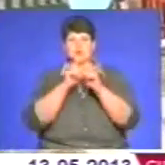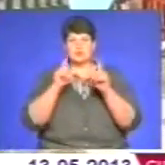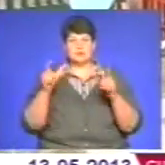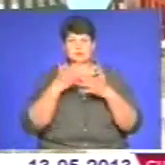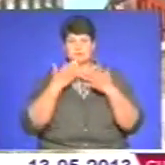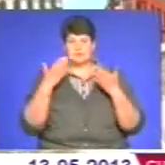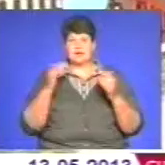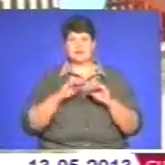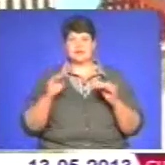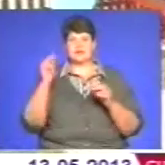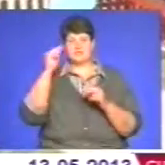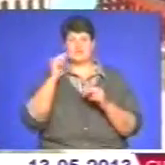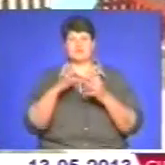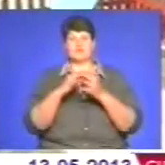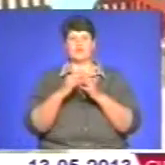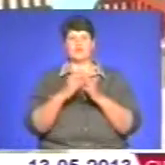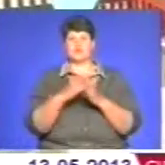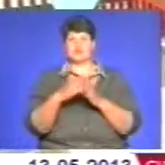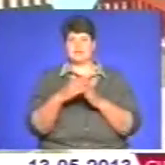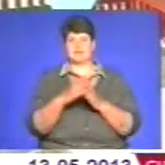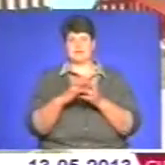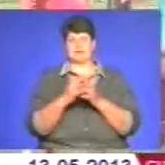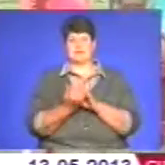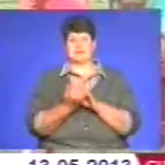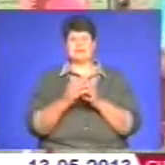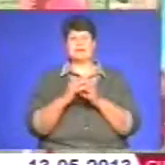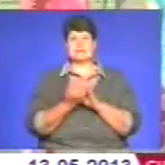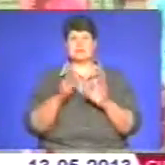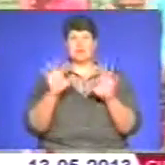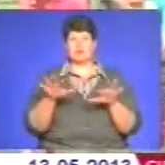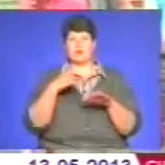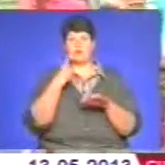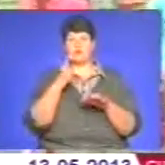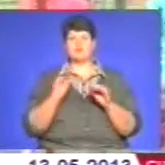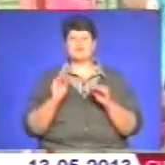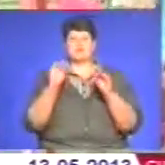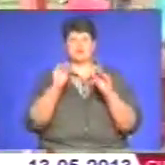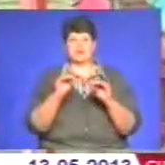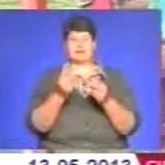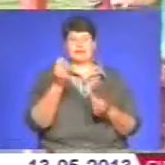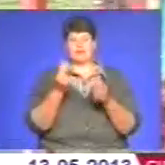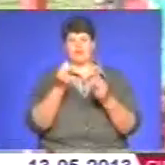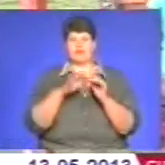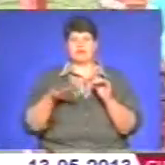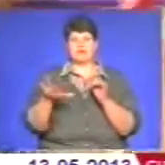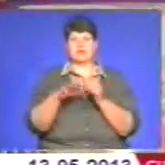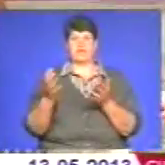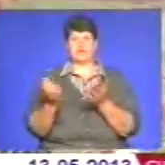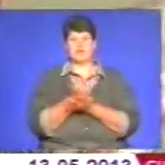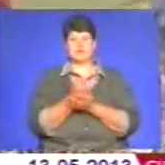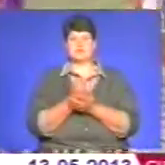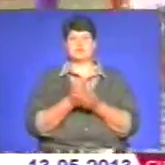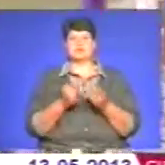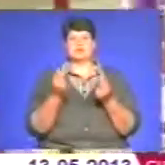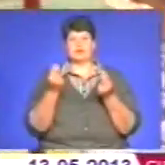Діти навчаються у сусідніх селах. Сільський голова Ігор Воркун каже, що встановити ігровий майданчик вдалося за кошти з